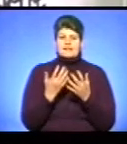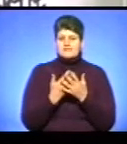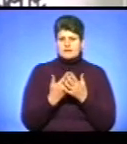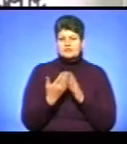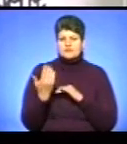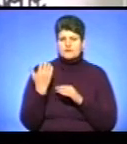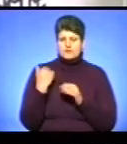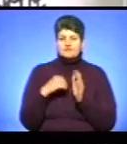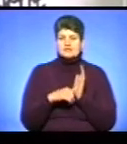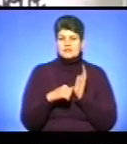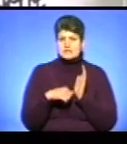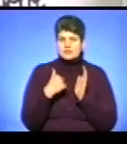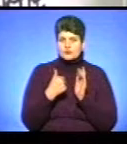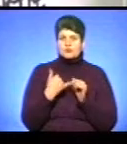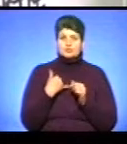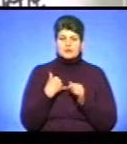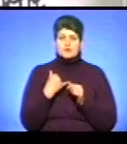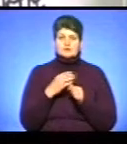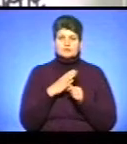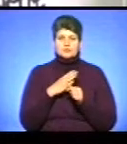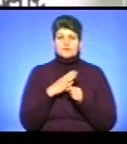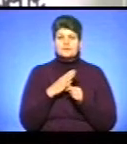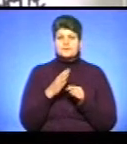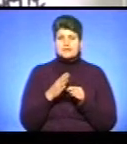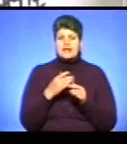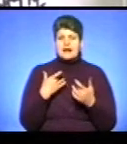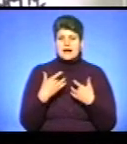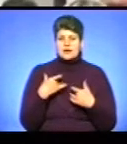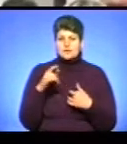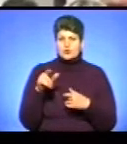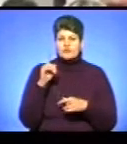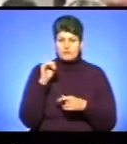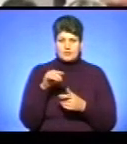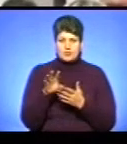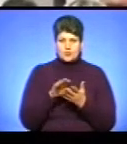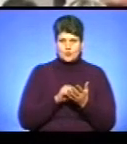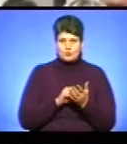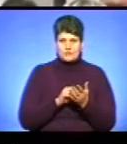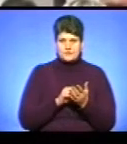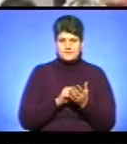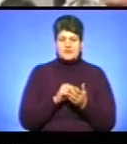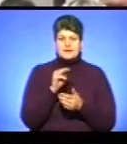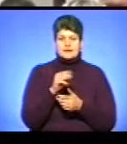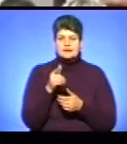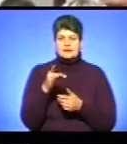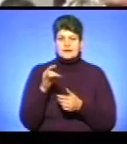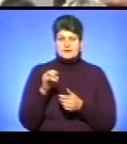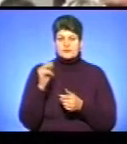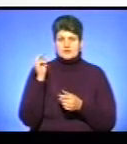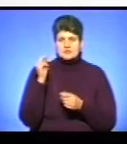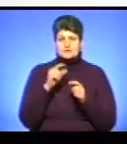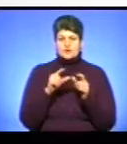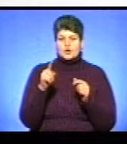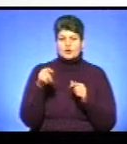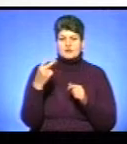нас ішли фільми, і актори вміють дублювати. Тетяна Гринтус навчається в Тернопільській школі номер